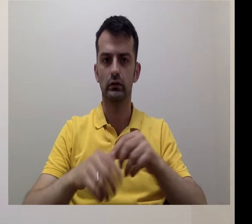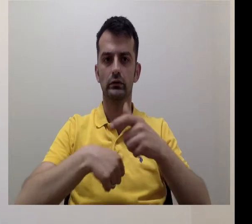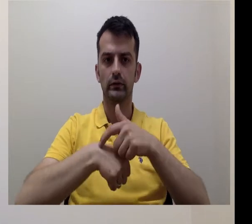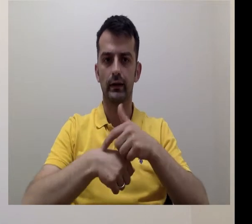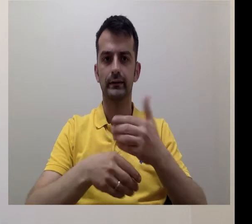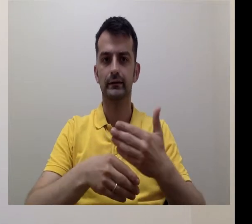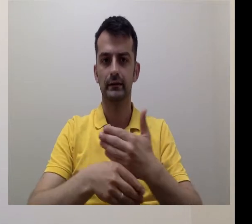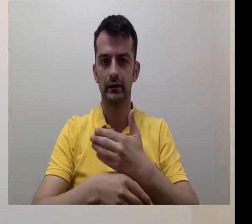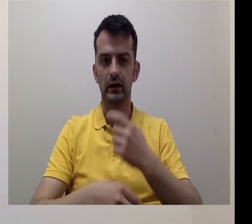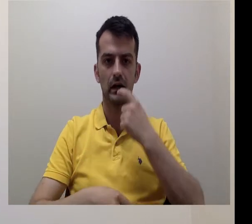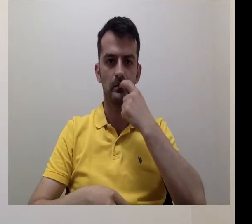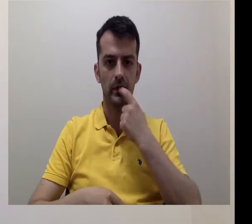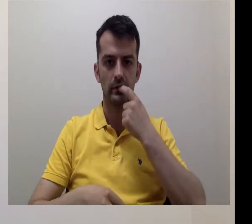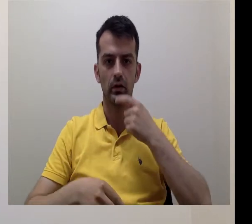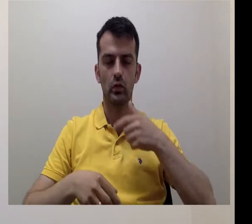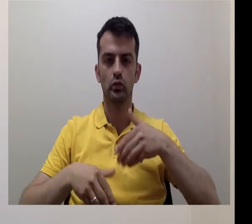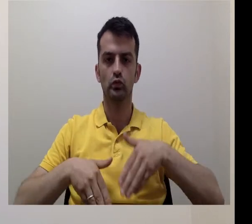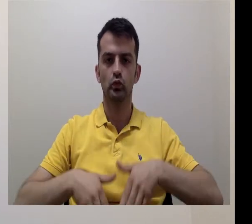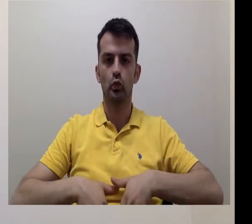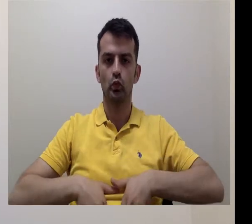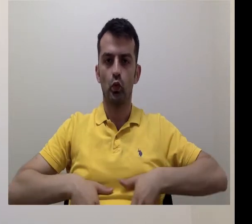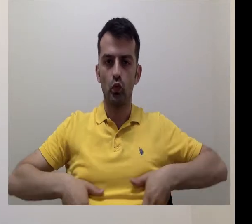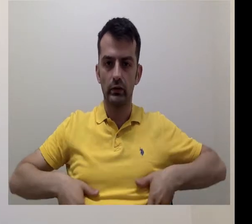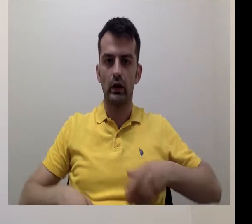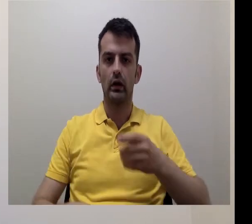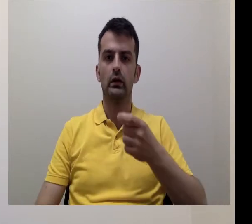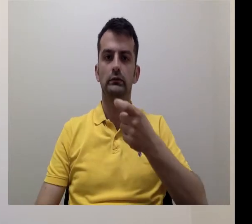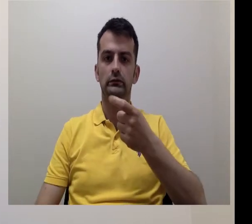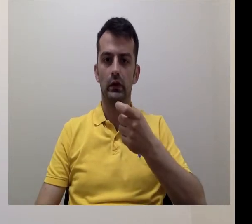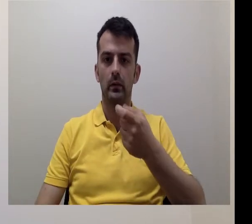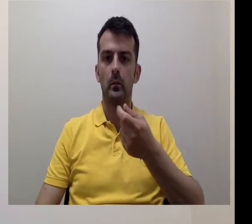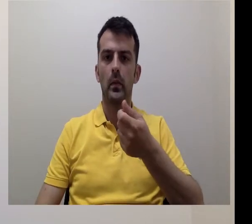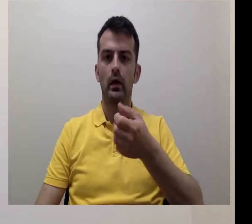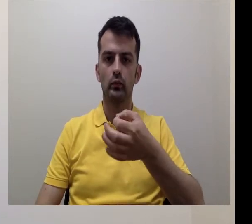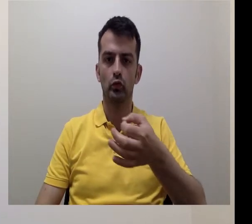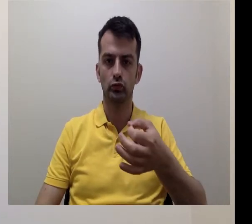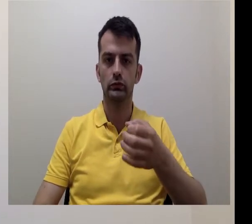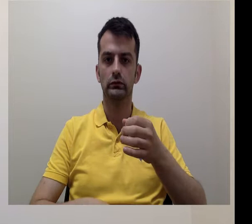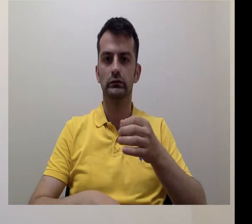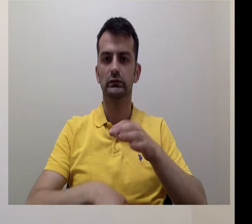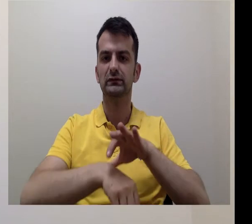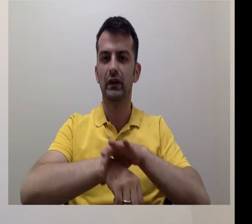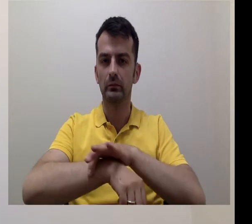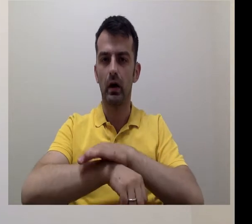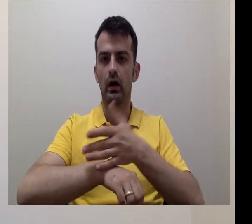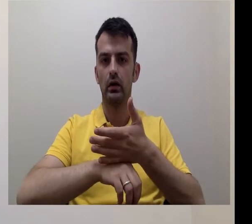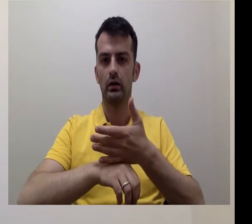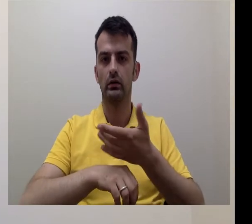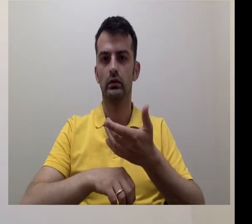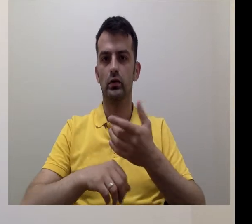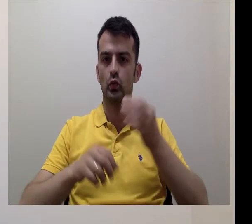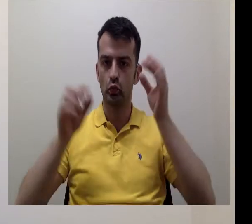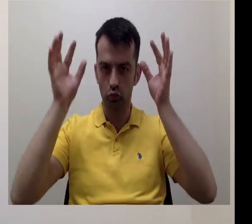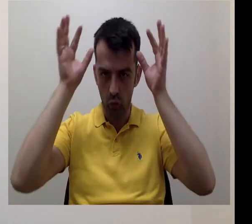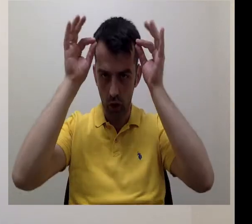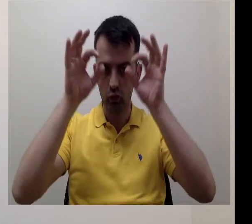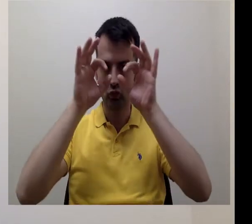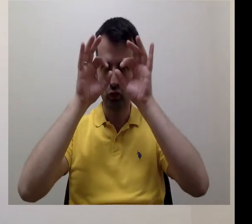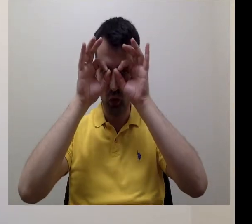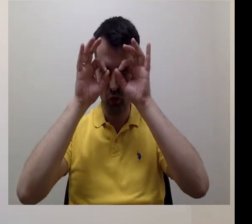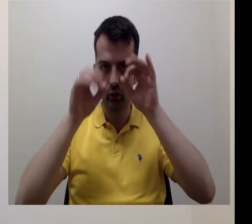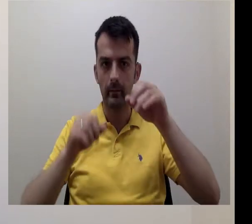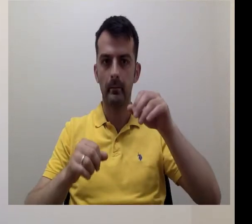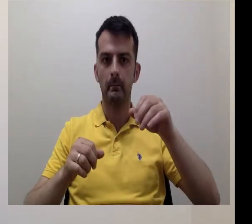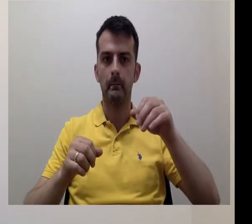metal eşya, korse, silah, madeni para, takı, toka, gözlük, peruk, protez, süt yem ve işitme cihazları